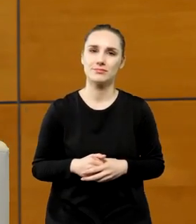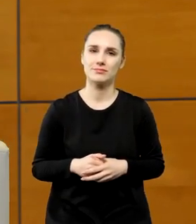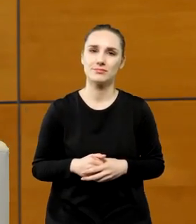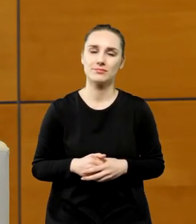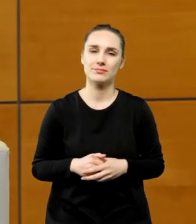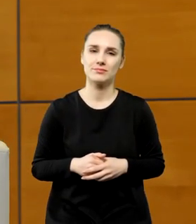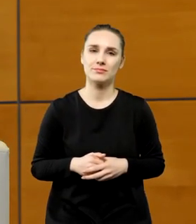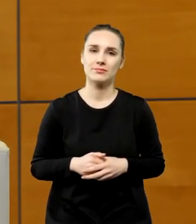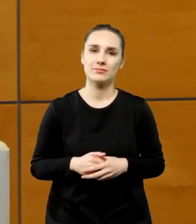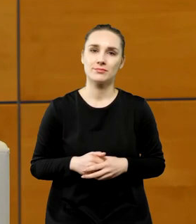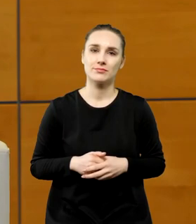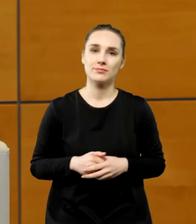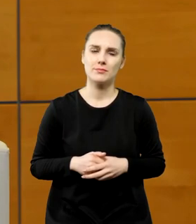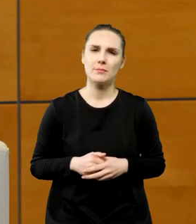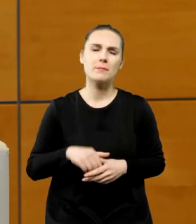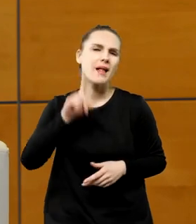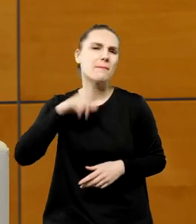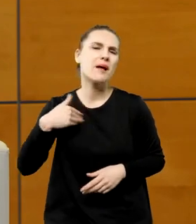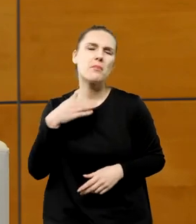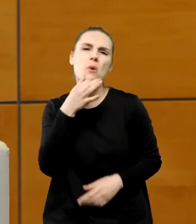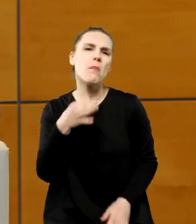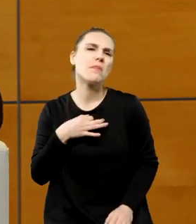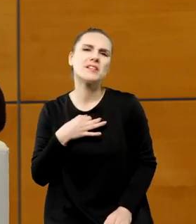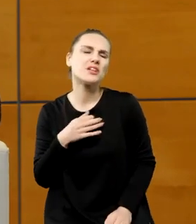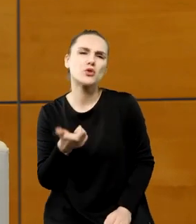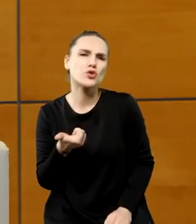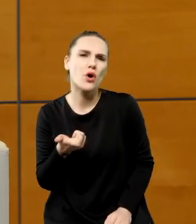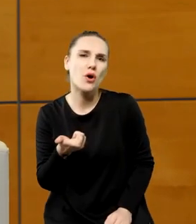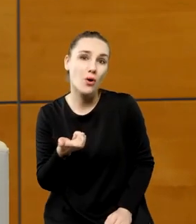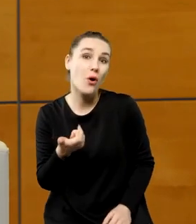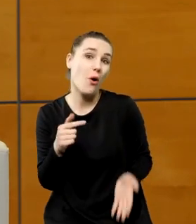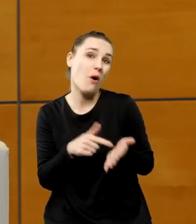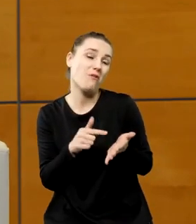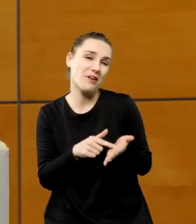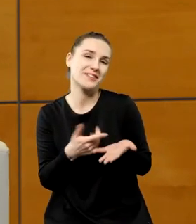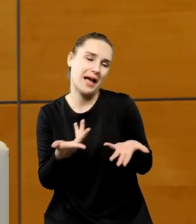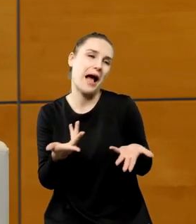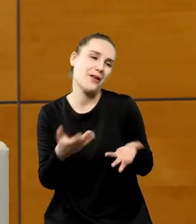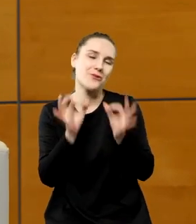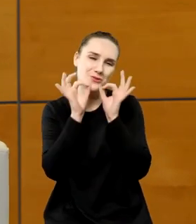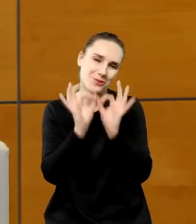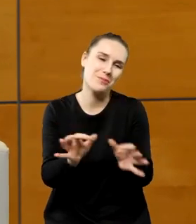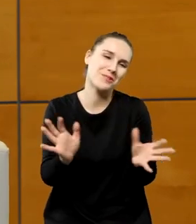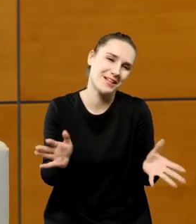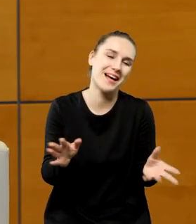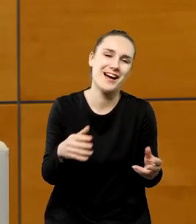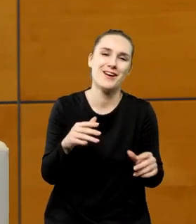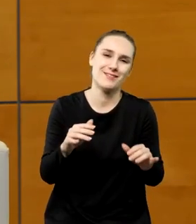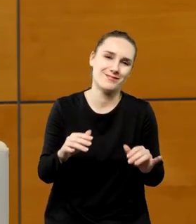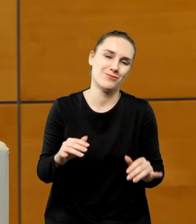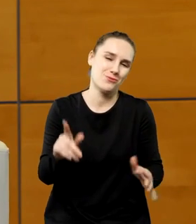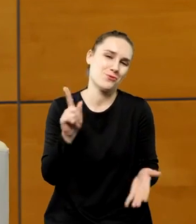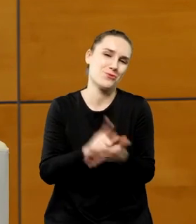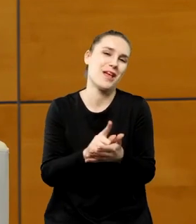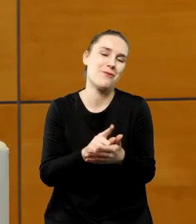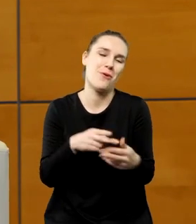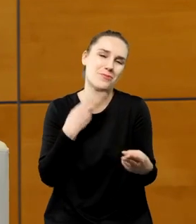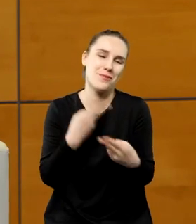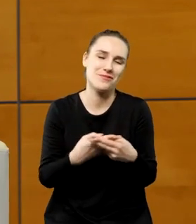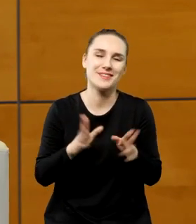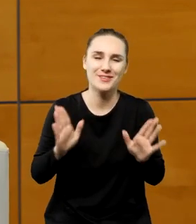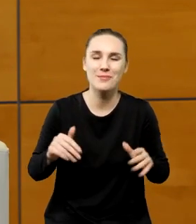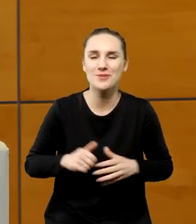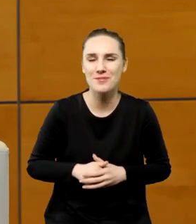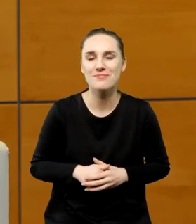a pan mnie pytał o dokładnie o to aha dokładnie o to czyli o rok 73